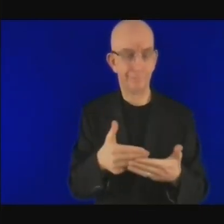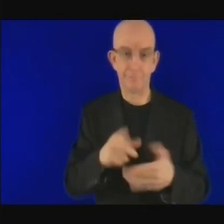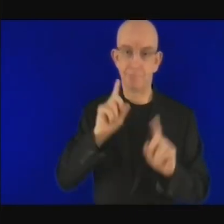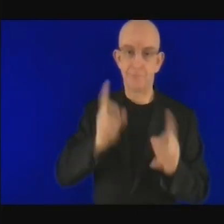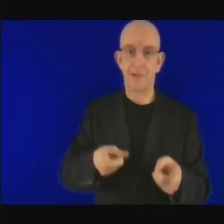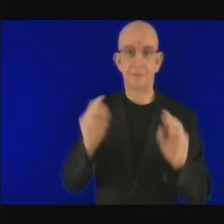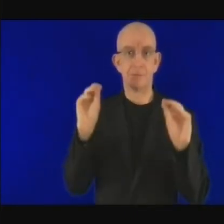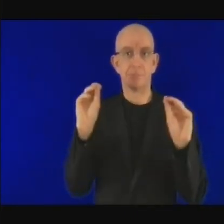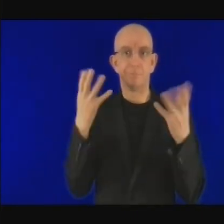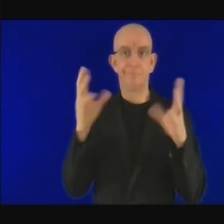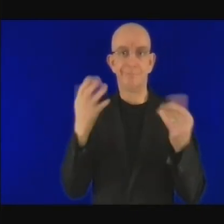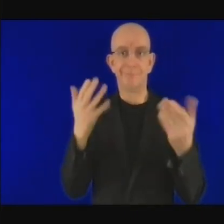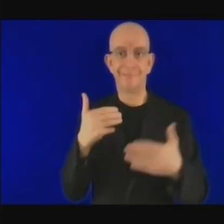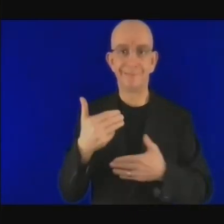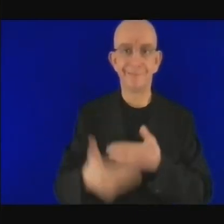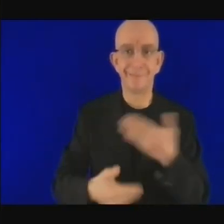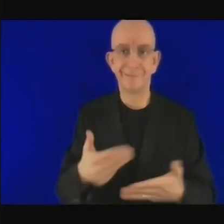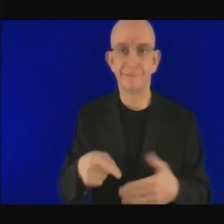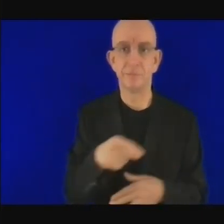prioritaires.